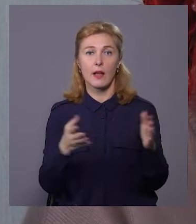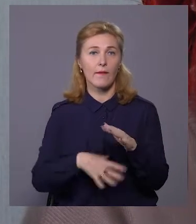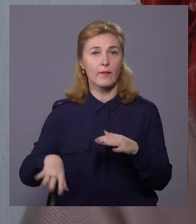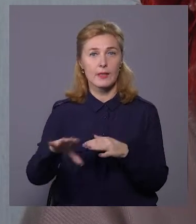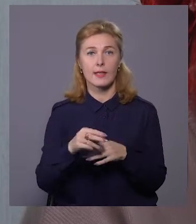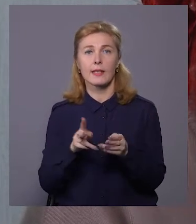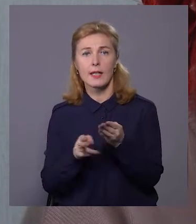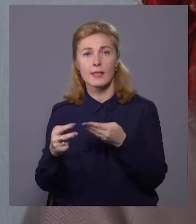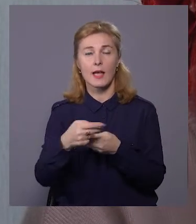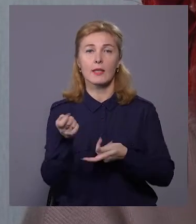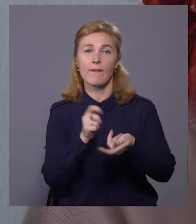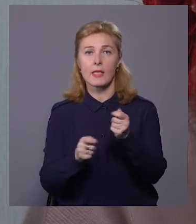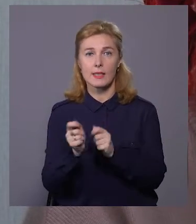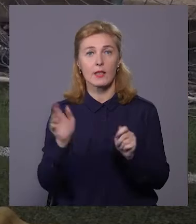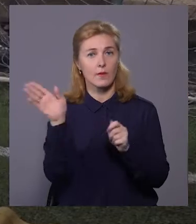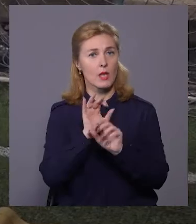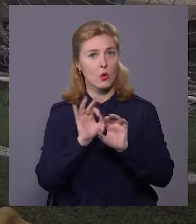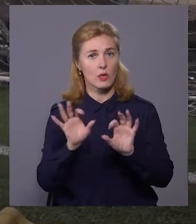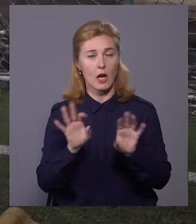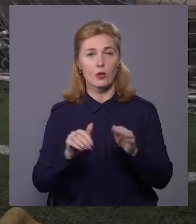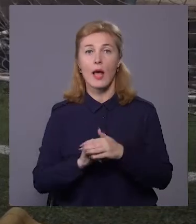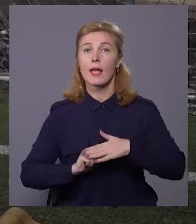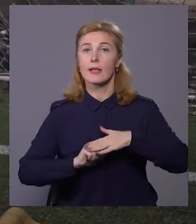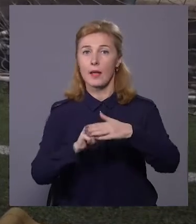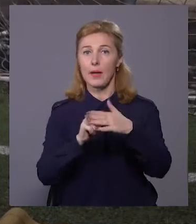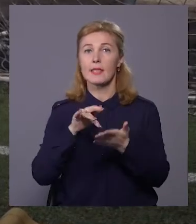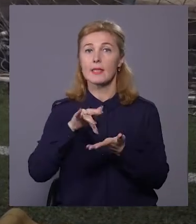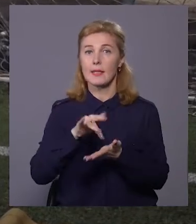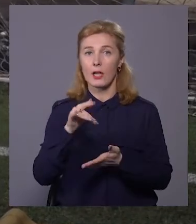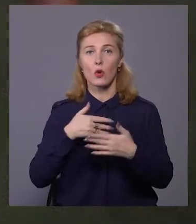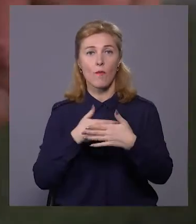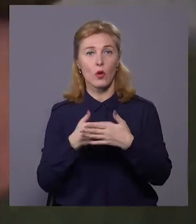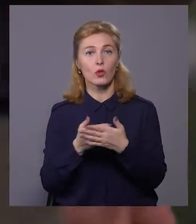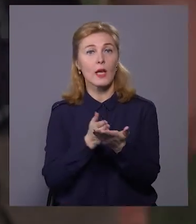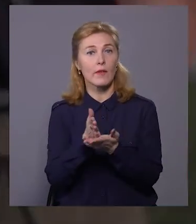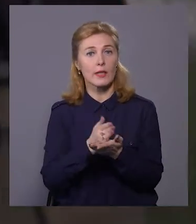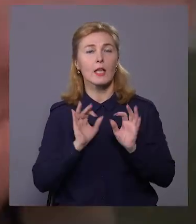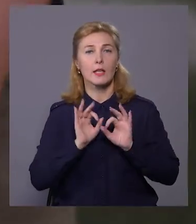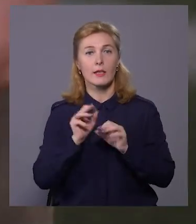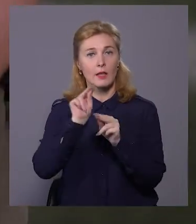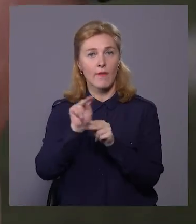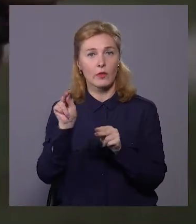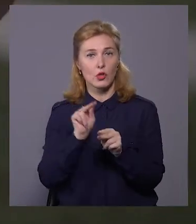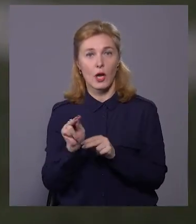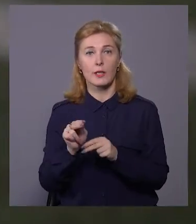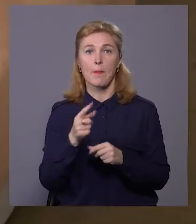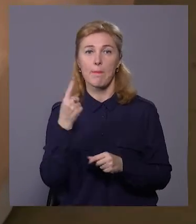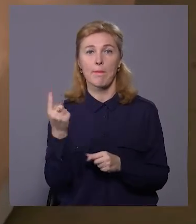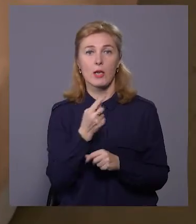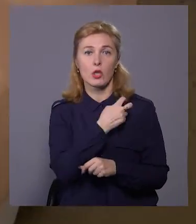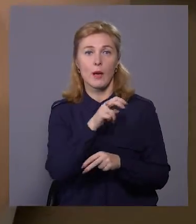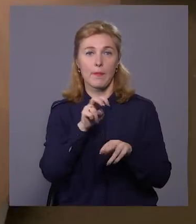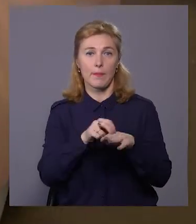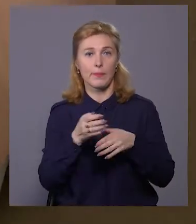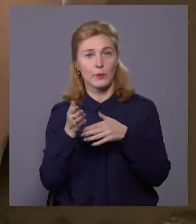в'язати, і ми все покажемо, і розкажемо. На базі координаційного центру волонтери і ветерани навчатимуть хмельничан першій до медичній допомозі в